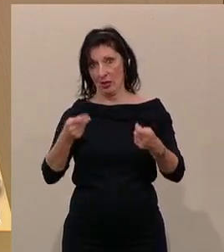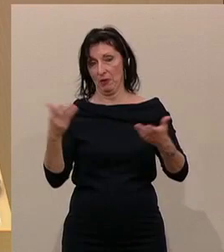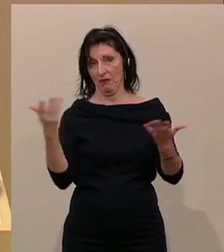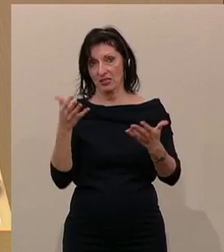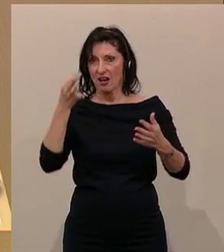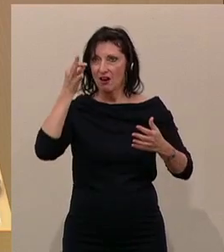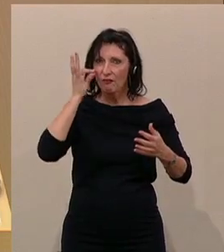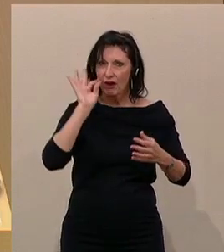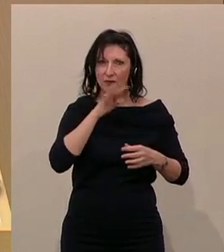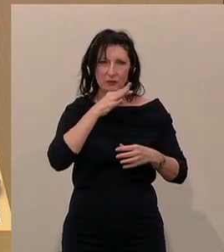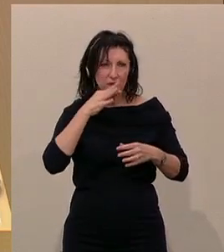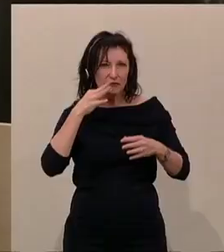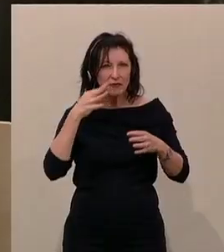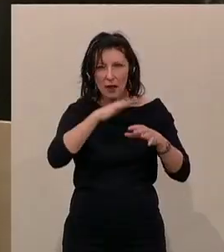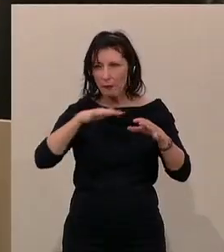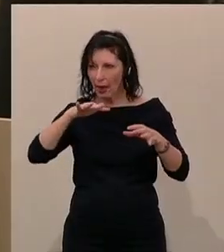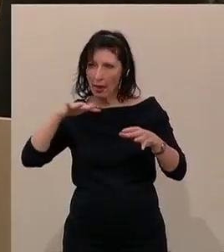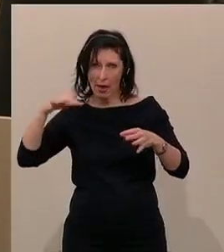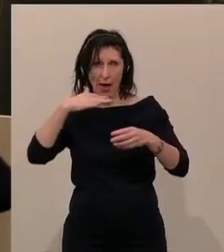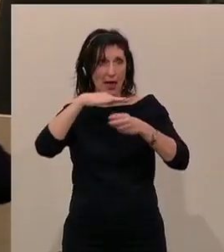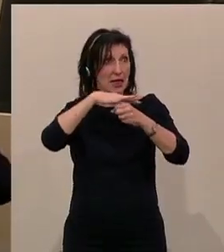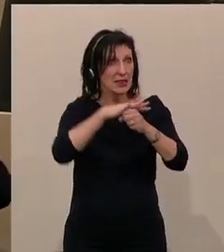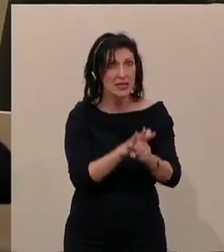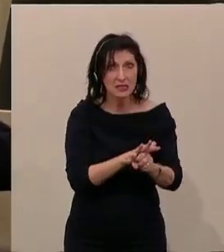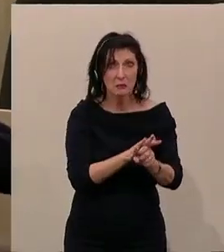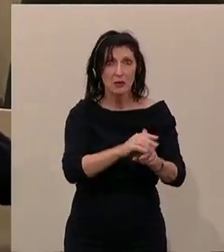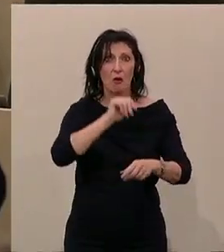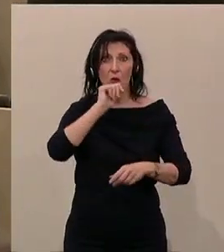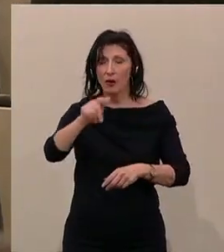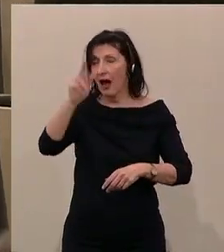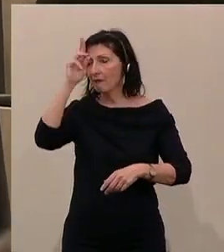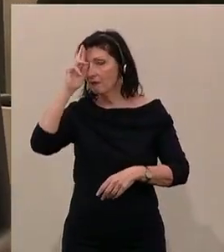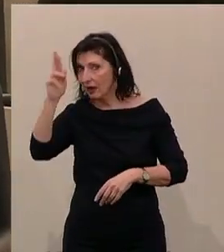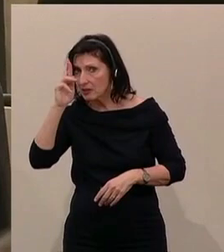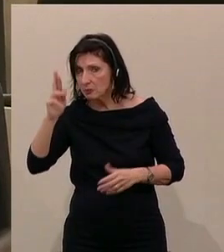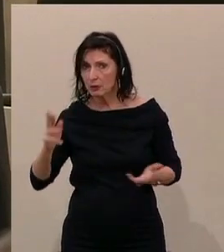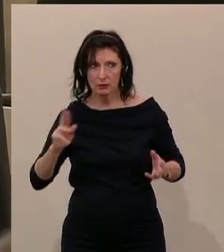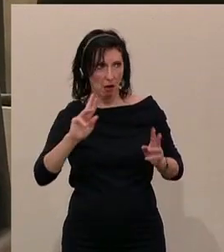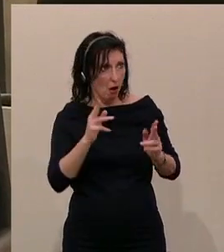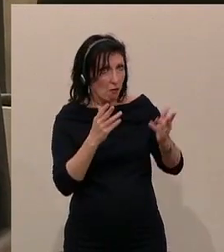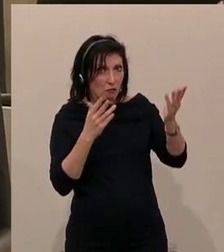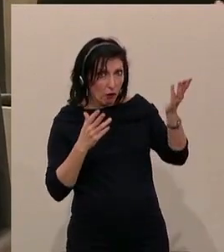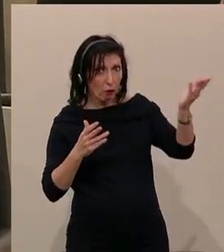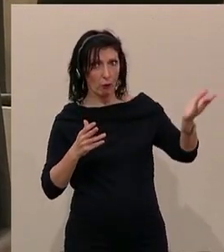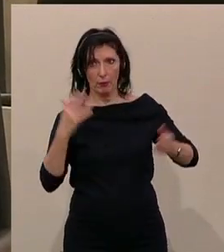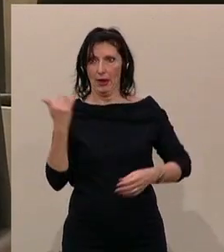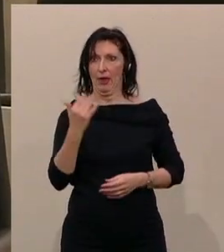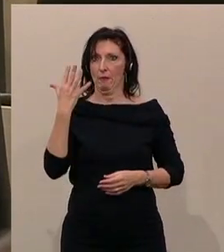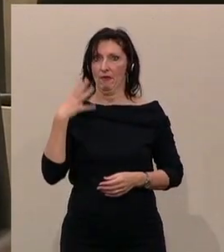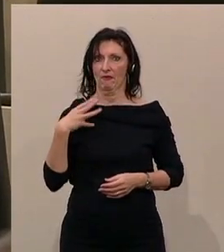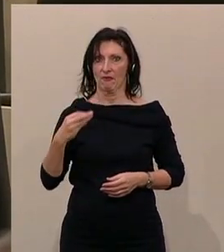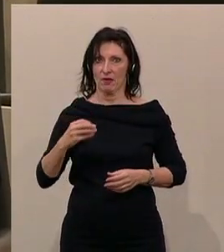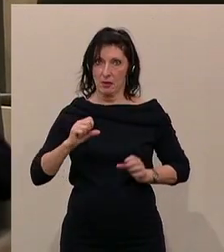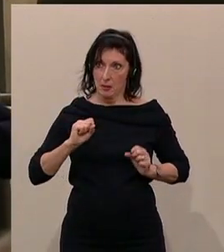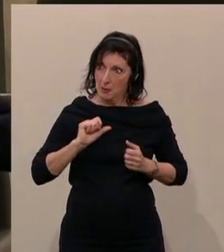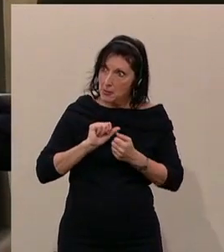Frauen in vielen Dingen diskriminiert und nicht wertgeschätzt werden, warum setzen Sie sich immer wieder mit aller